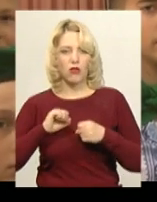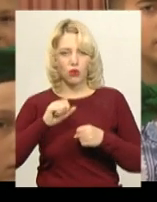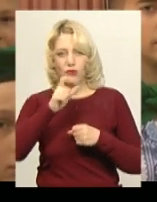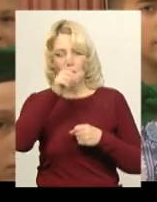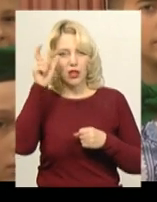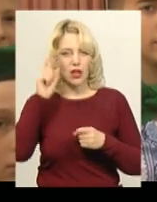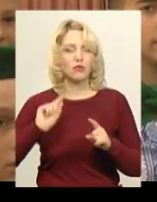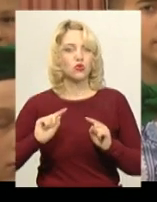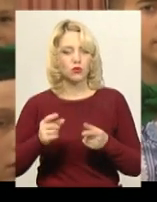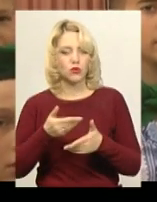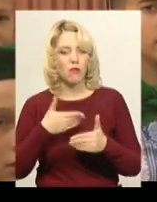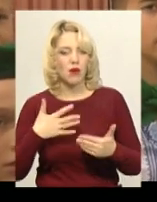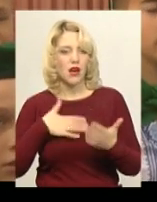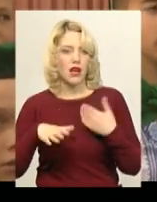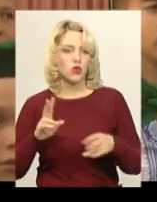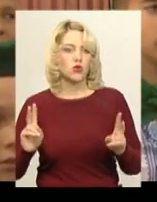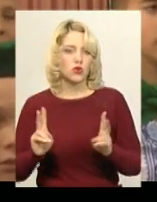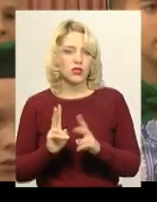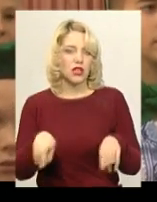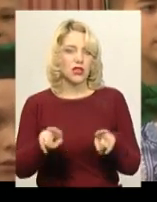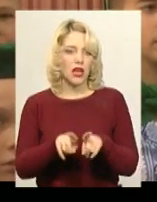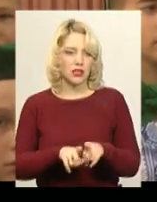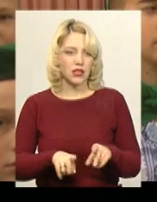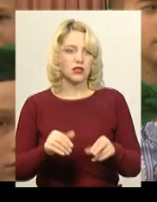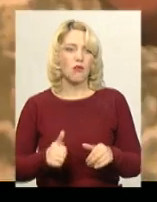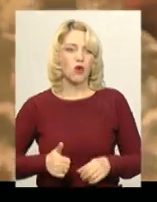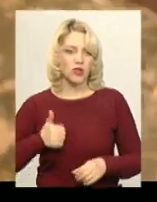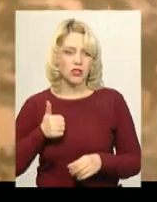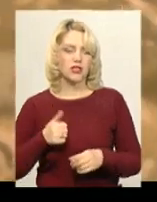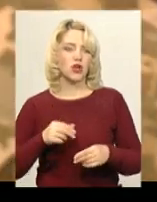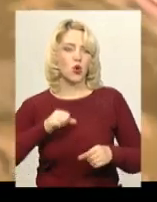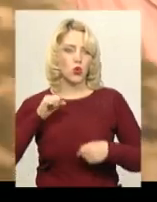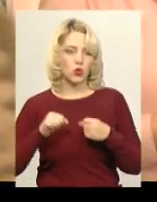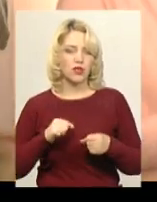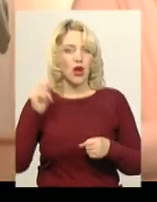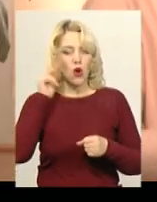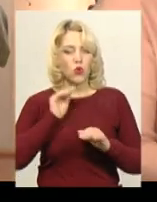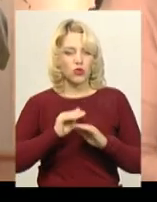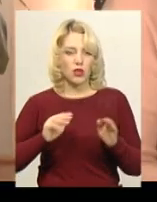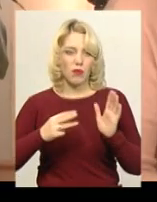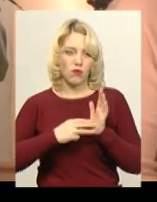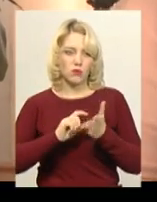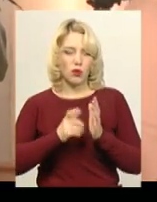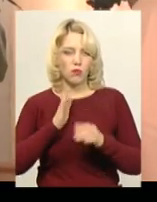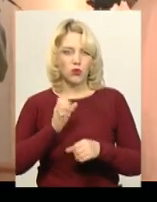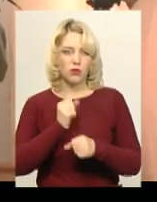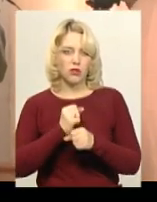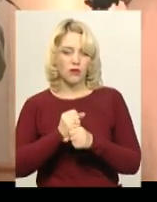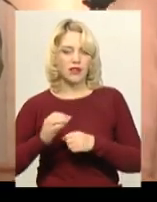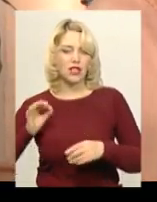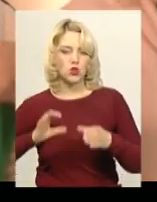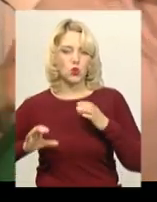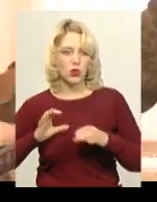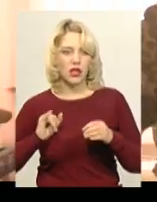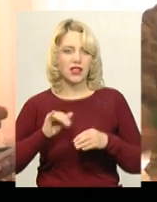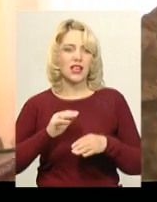і тому ми радо зустріли таких почесних друзів. З учнями восьмого класу працюватимуть студенти та викладачі факультету